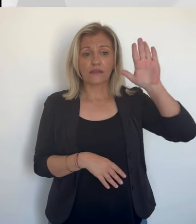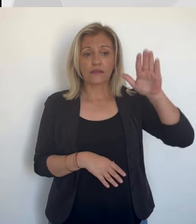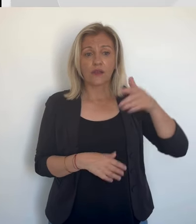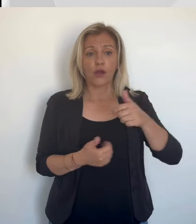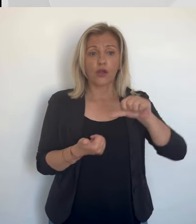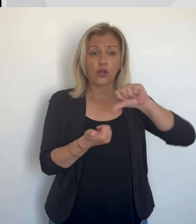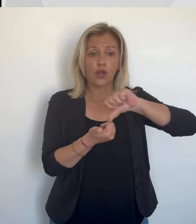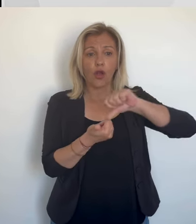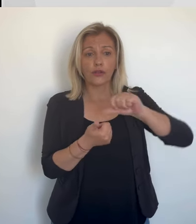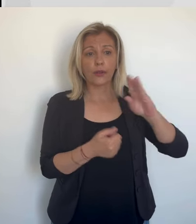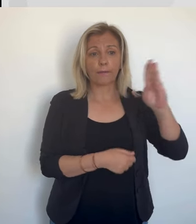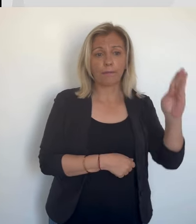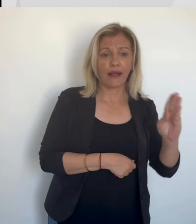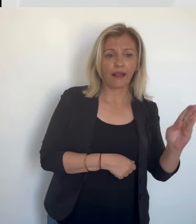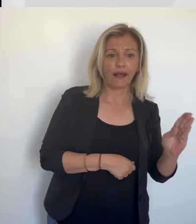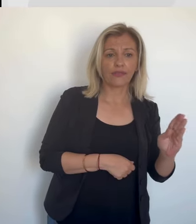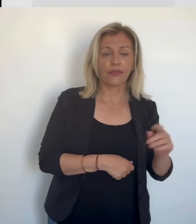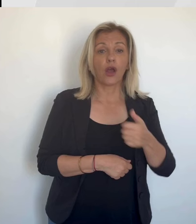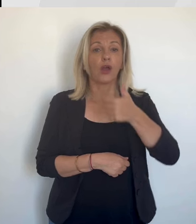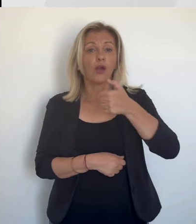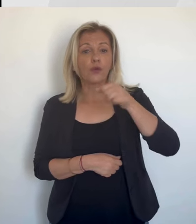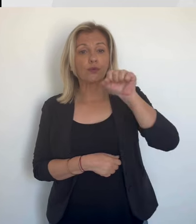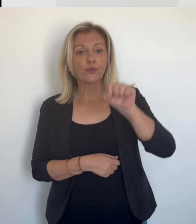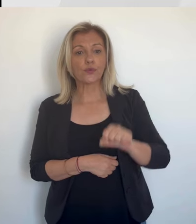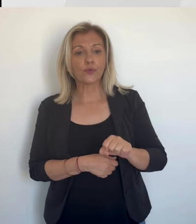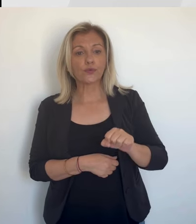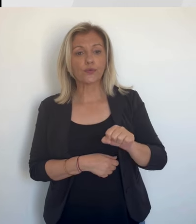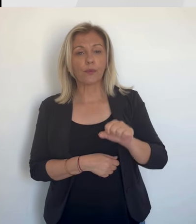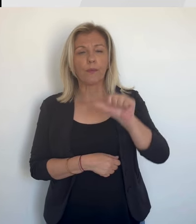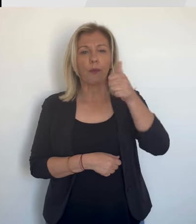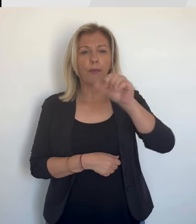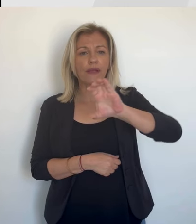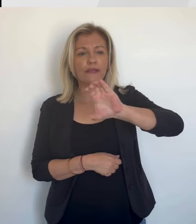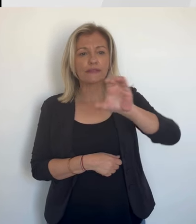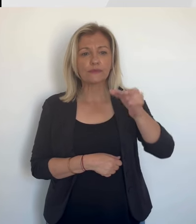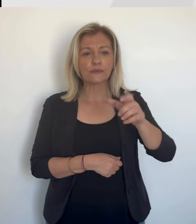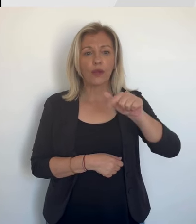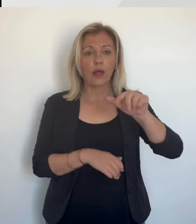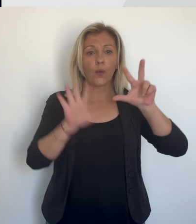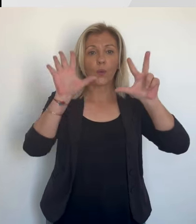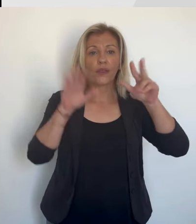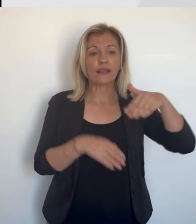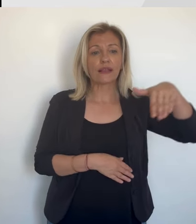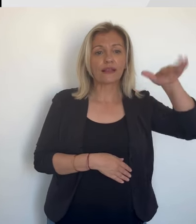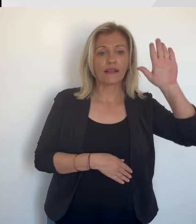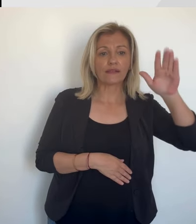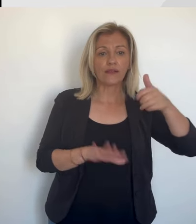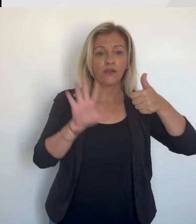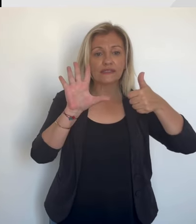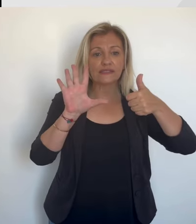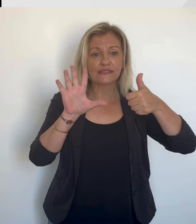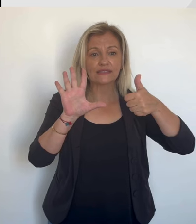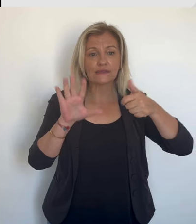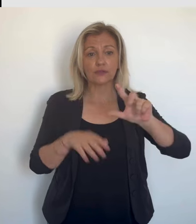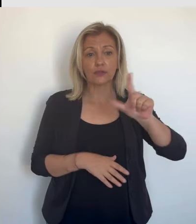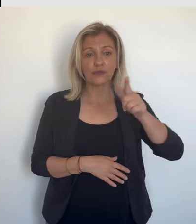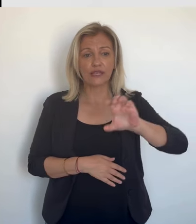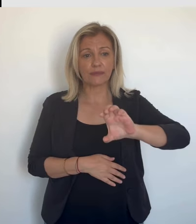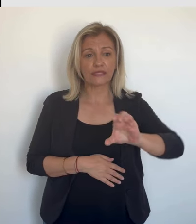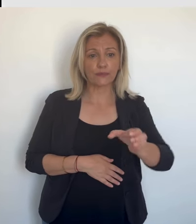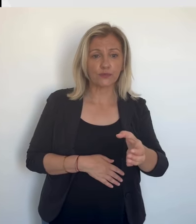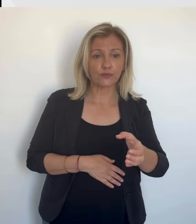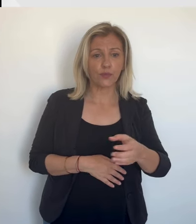pour la circonscription appelée Corte-Balagne. En Corse du Sud, dans la première circonscription, huit candidats au total, six dans la deuxième,